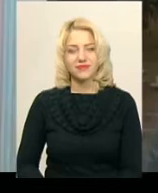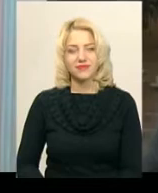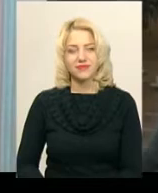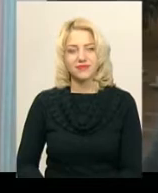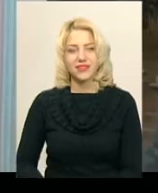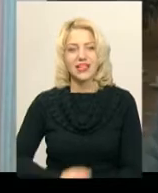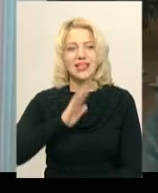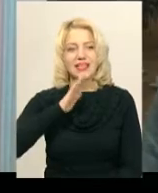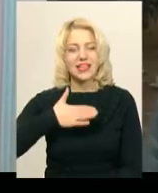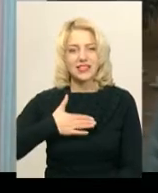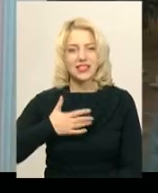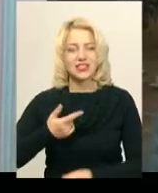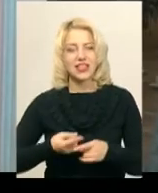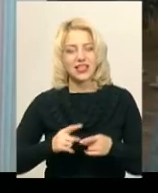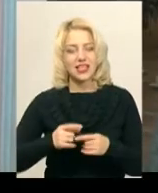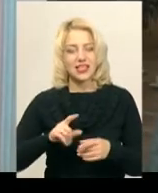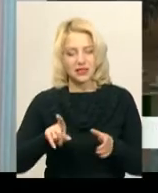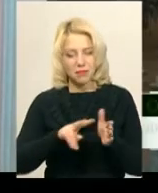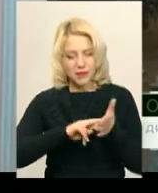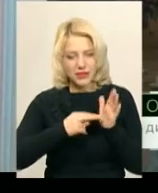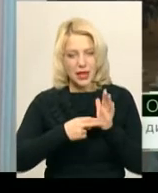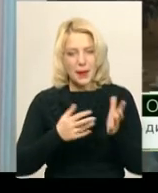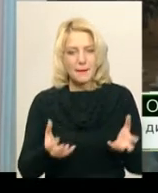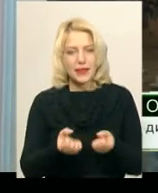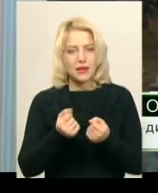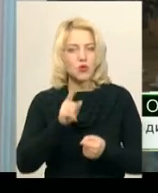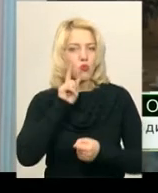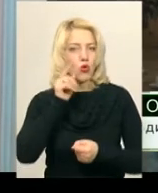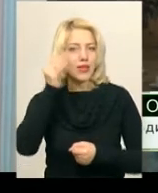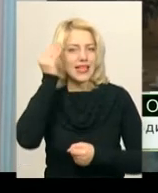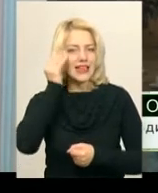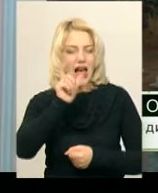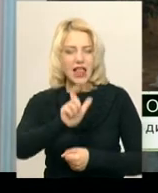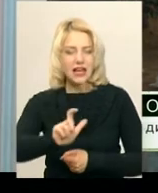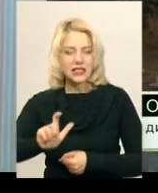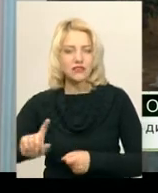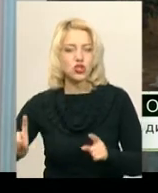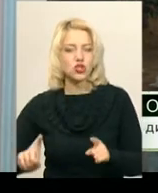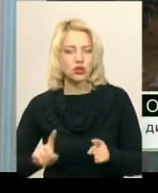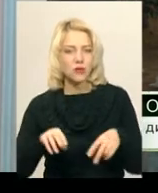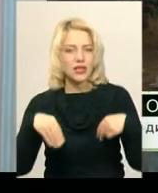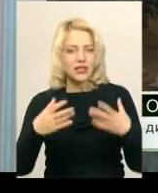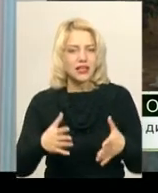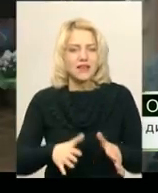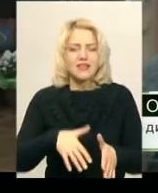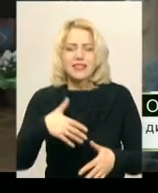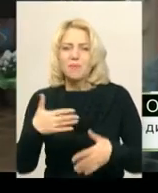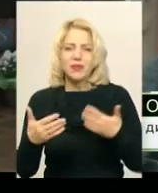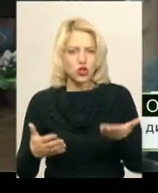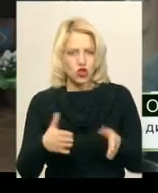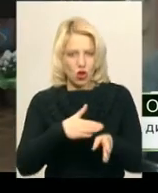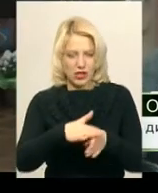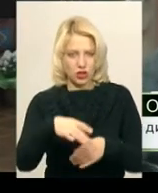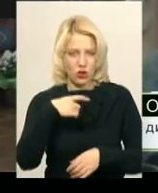Наша та така стратегія підтримки молодих талантів, щоби давати їй можливість себе собічно реалізовувати. Програма не